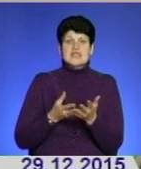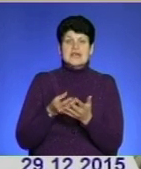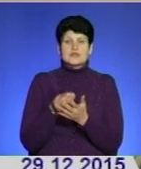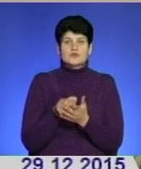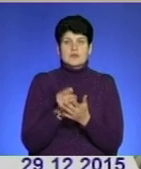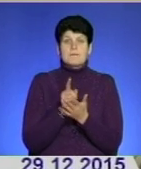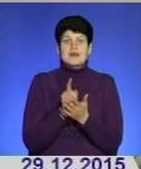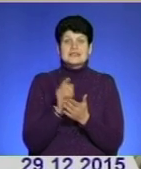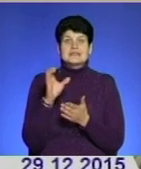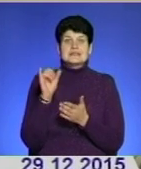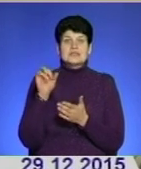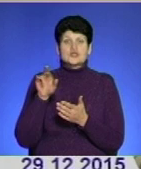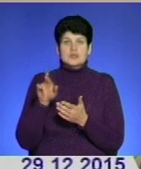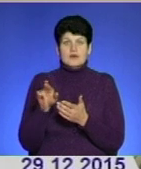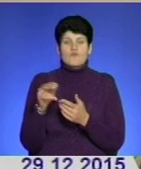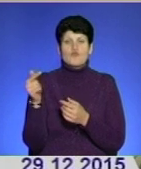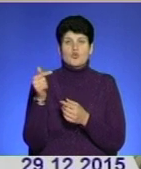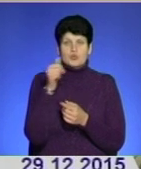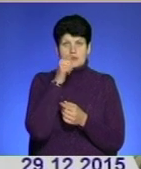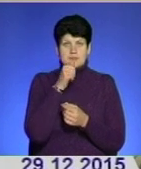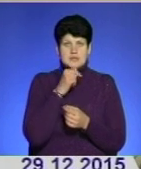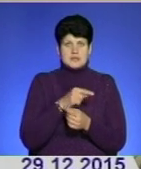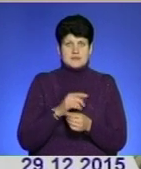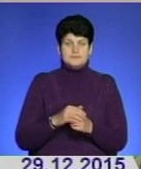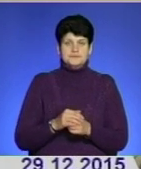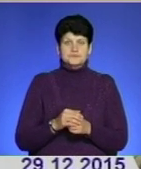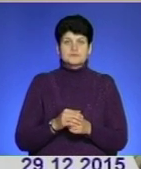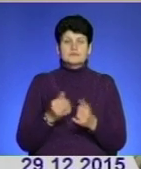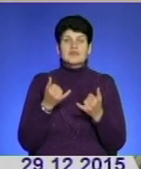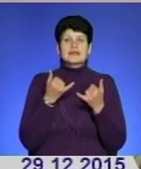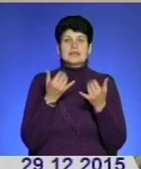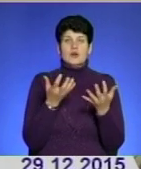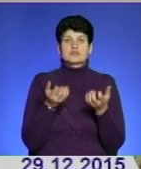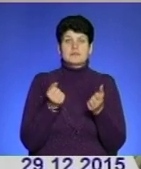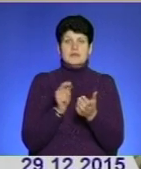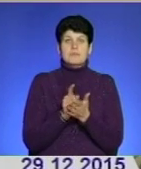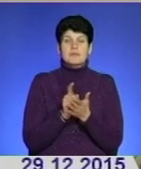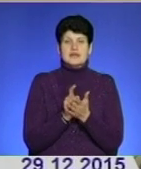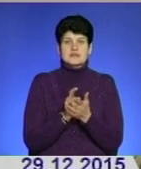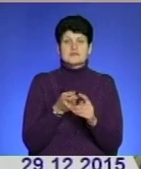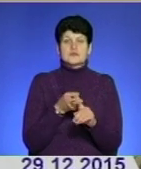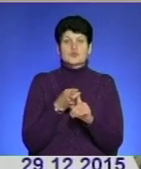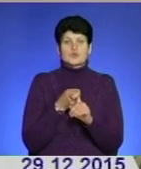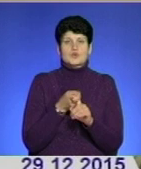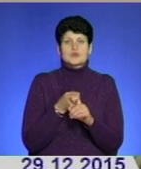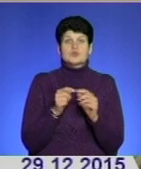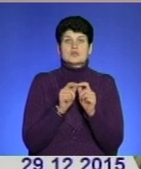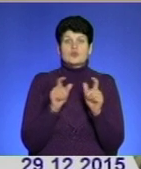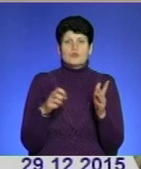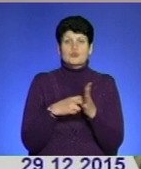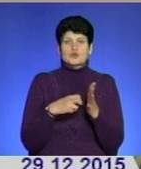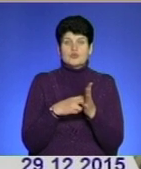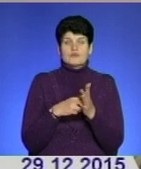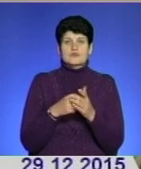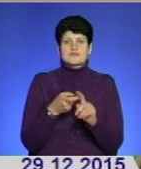пенсії січня місяця у грудні місяці. Для одержувачів пенсії через установи поштового зв'язку з